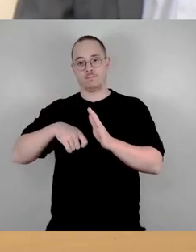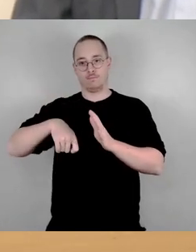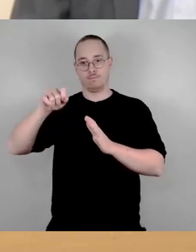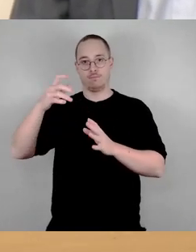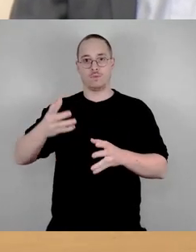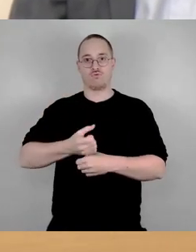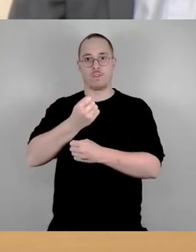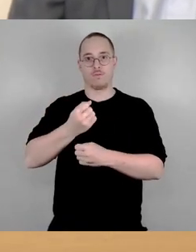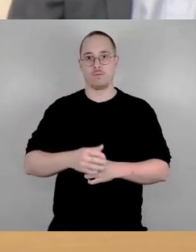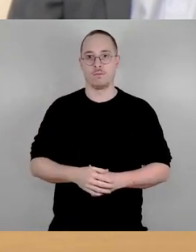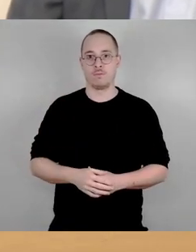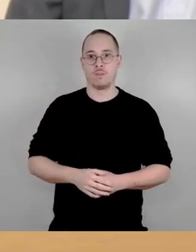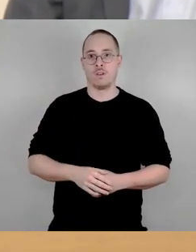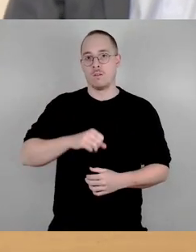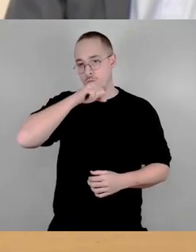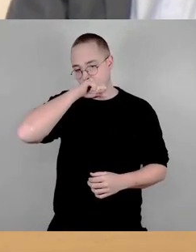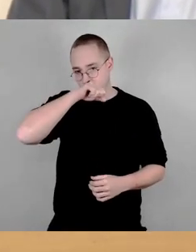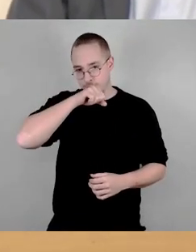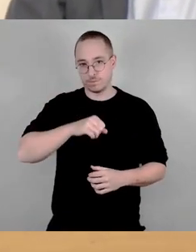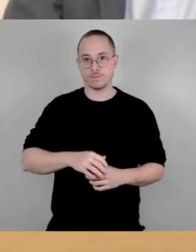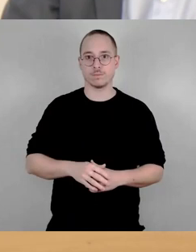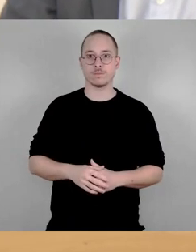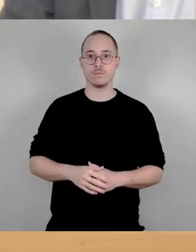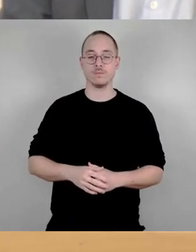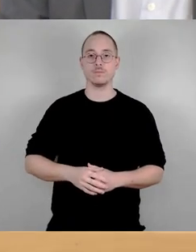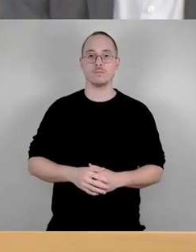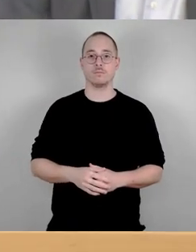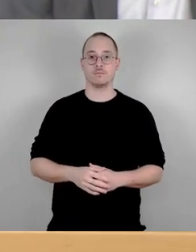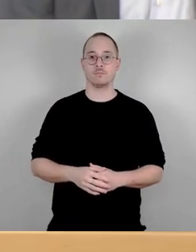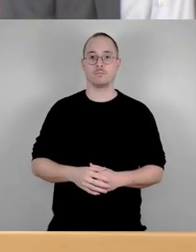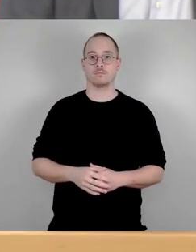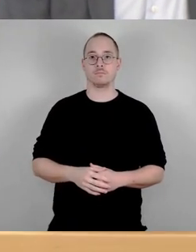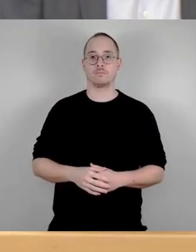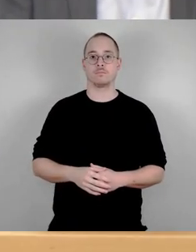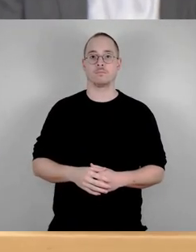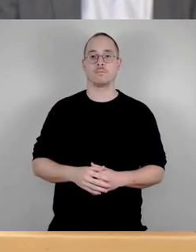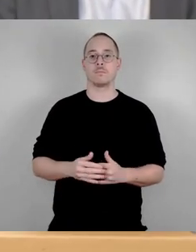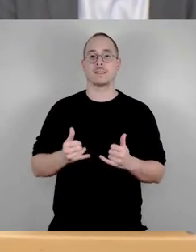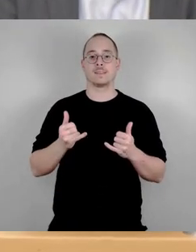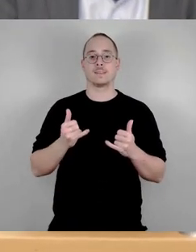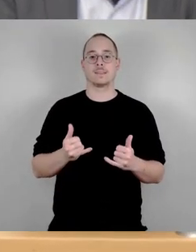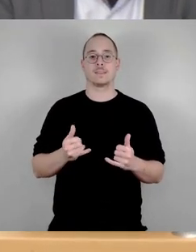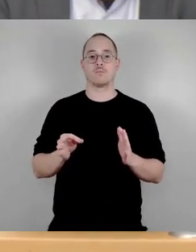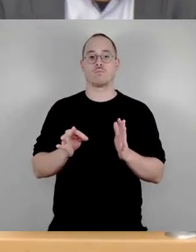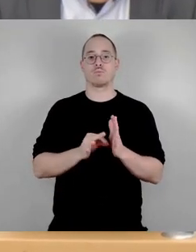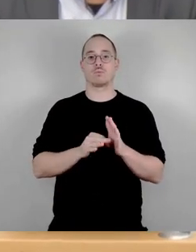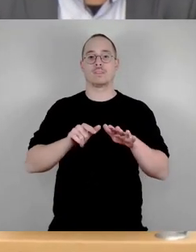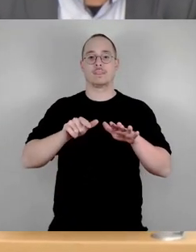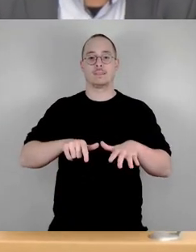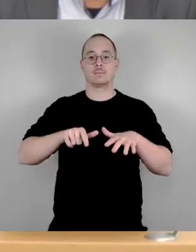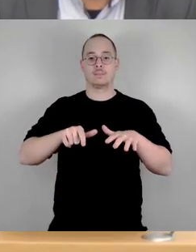Dann kommen wir, mit Blick auf die Uhr wird es noch wagen, zum Punkt 17.10.